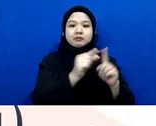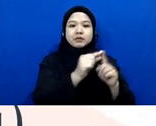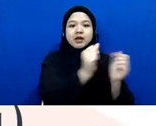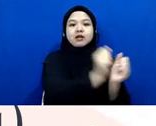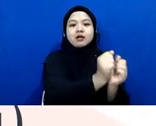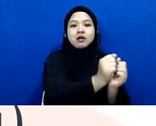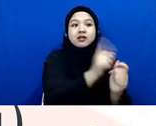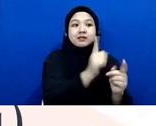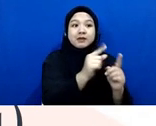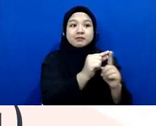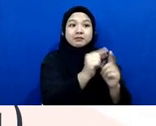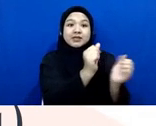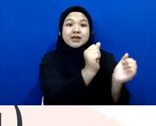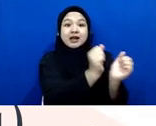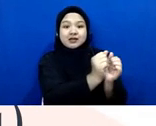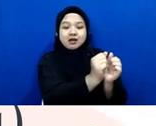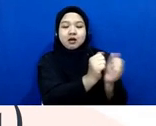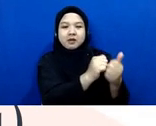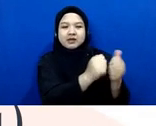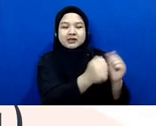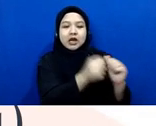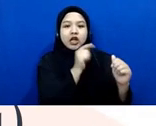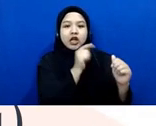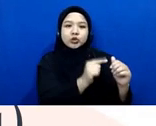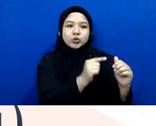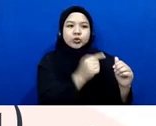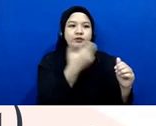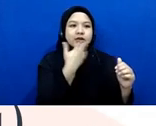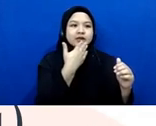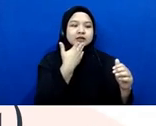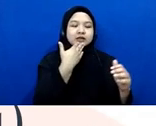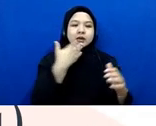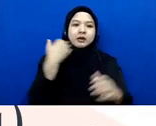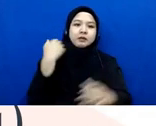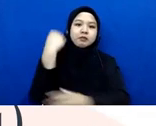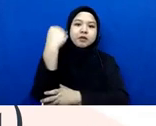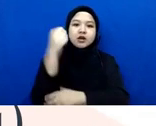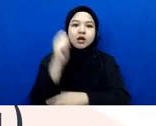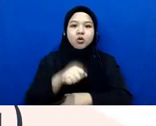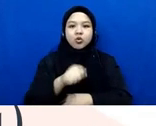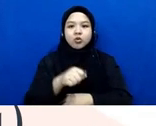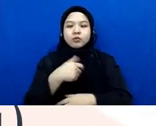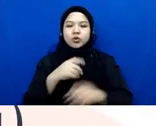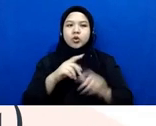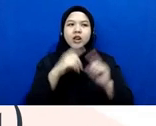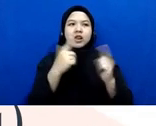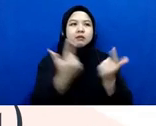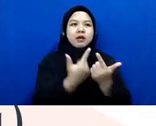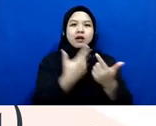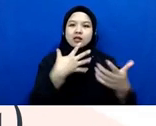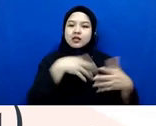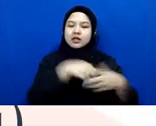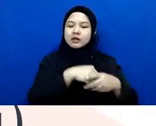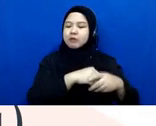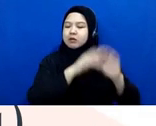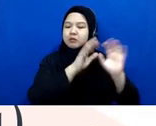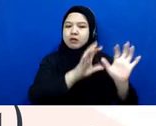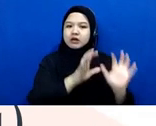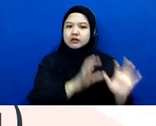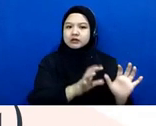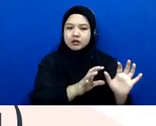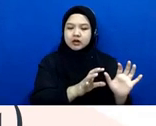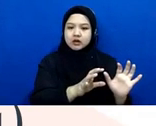perkara pidana itu pendagak hukumnya itu banyak atau lembaga yang terlibat dalam penanganan perkaranya lebih banyak